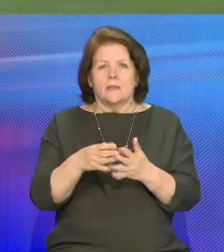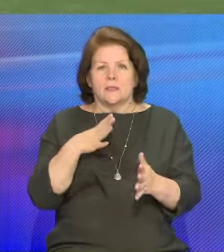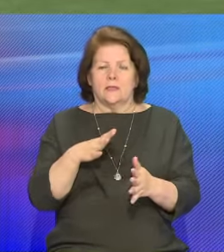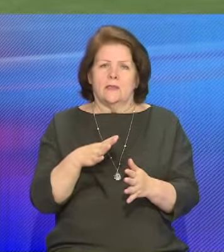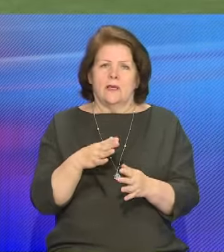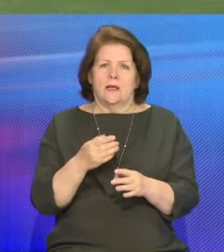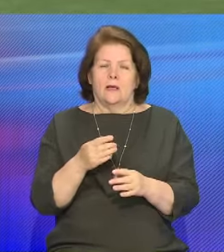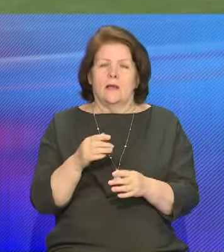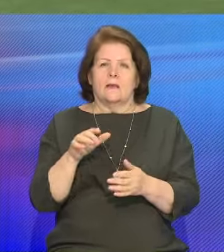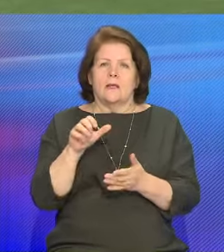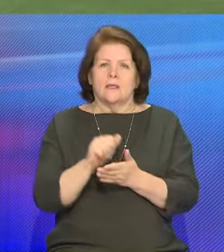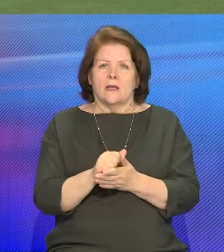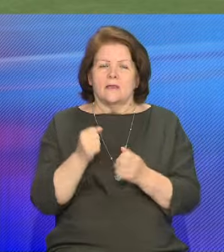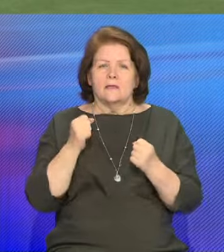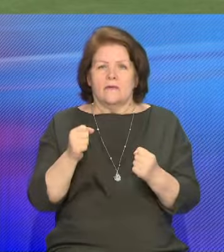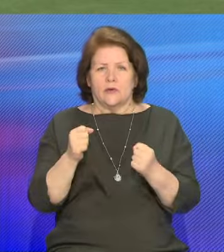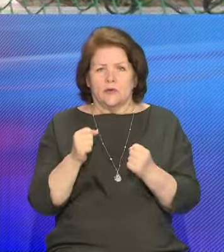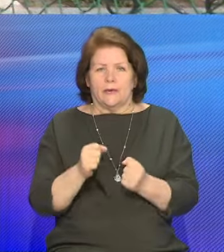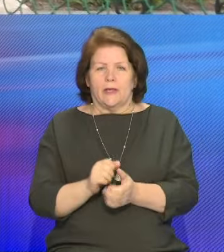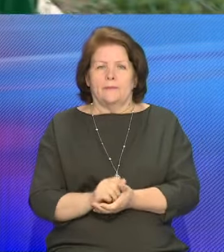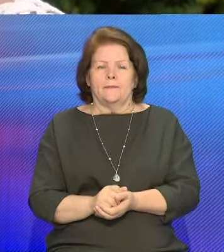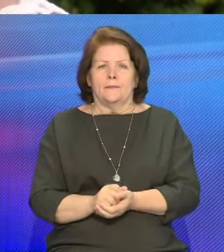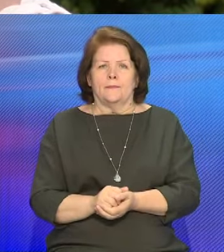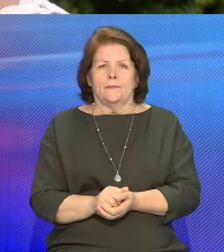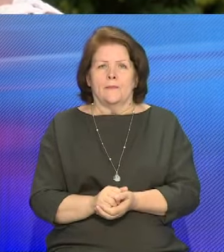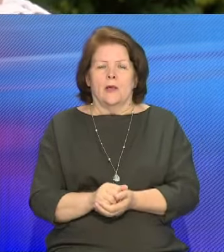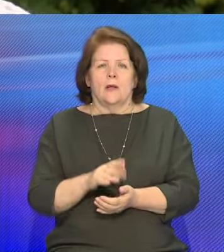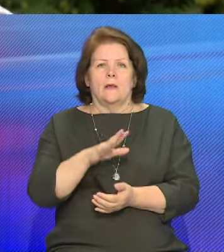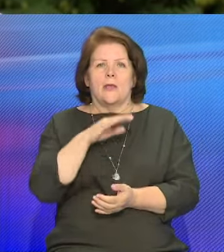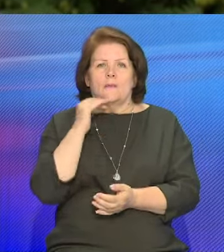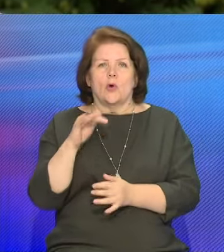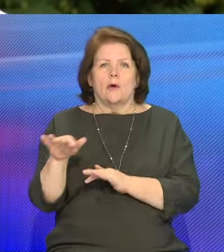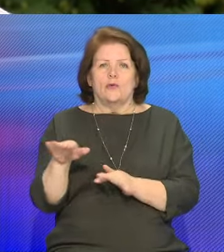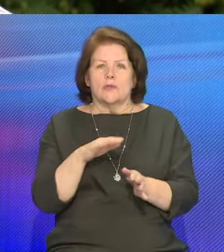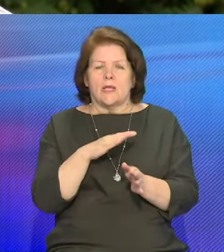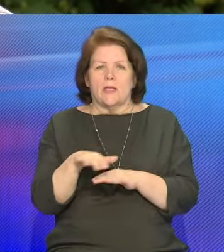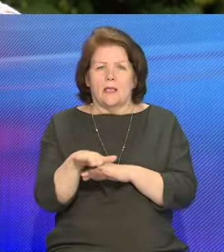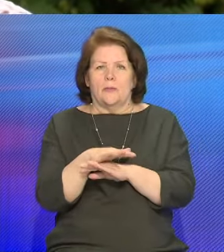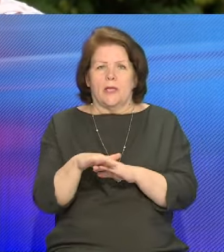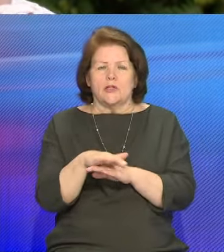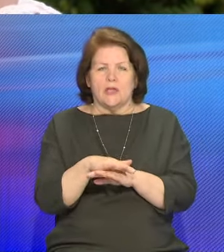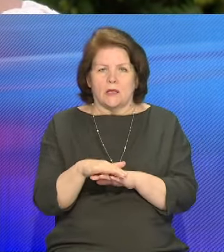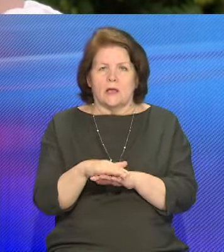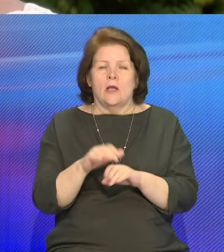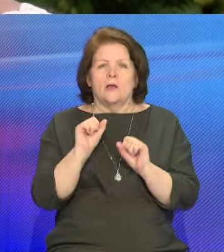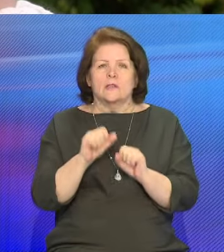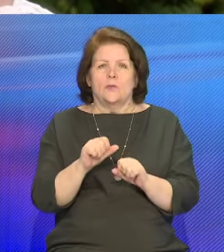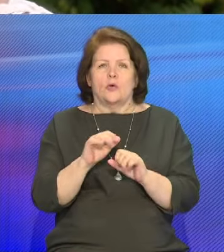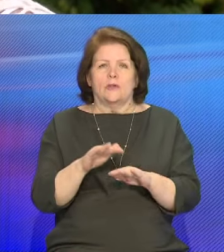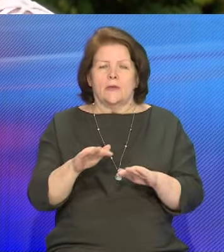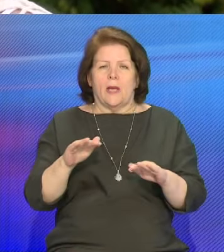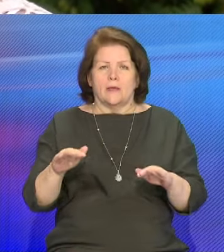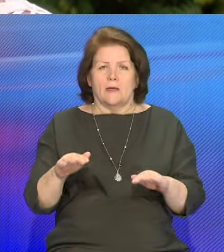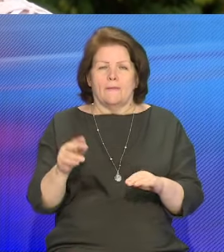занятков физичной культурой. На многофункциональной площадке здесь смогут ребята заниматься